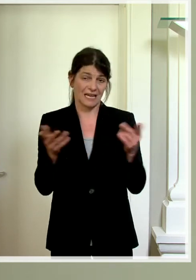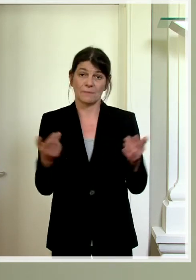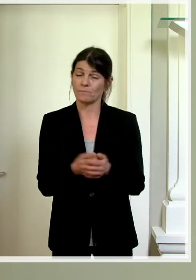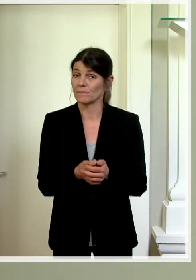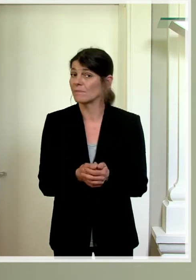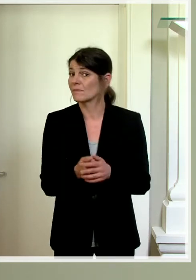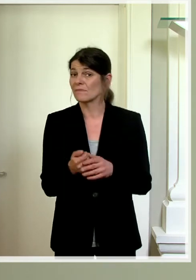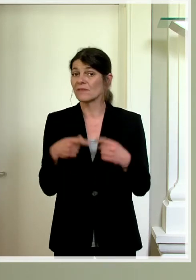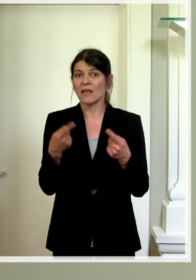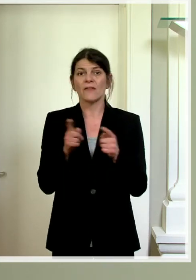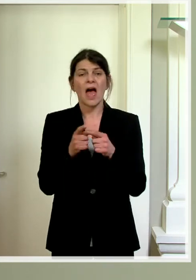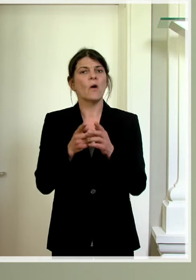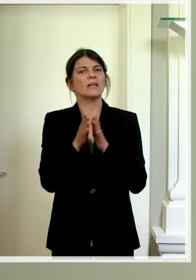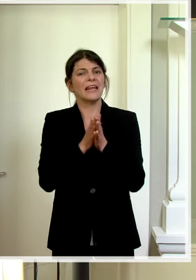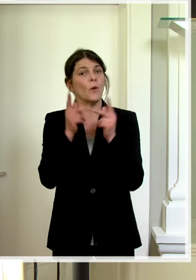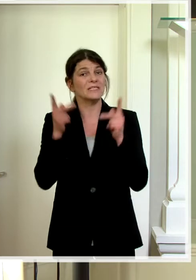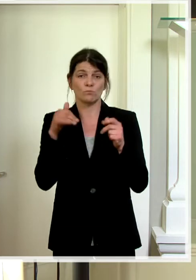Schutzkonzepte umsetzen.